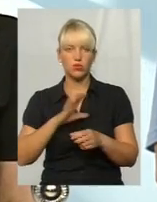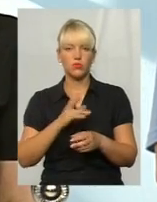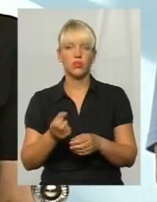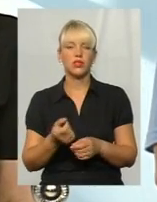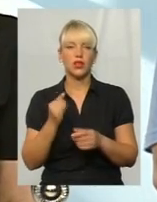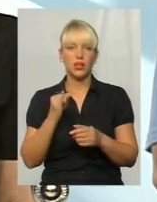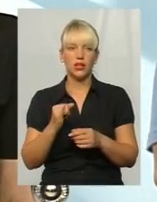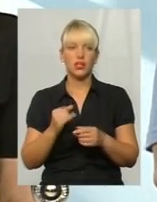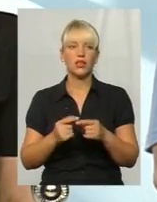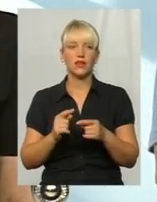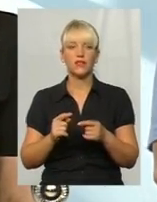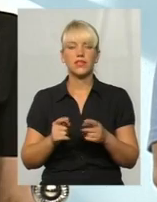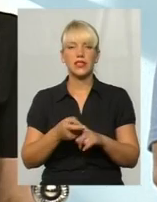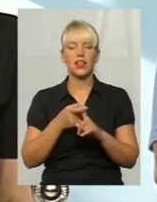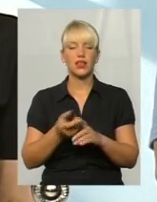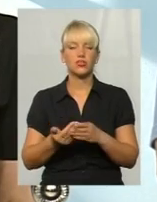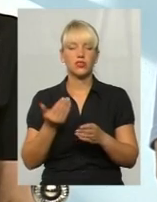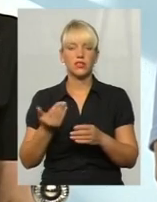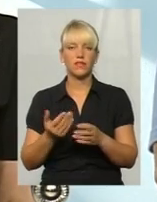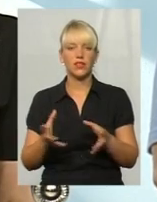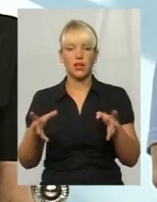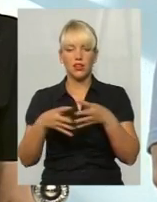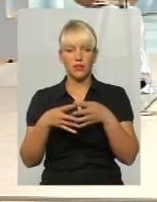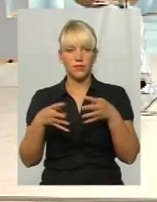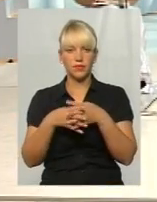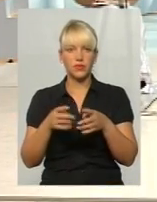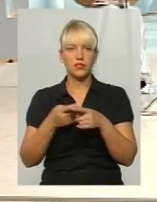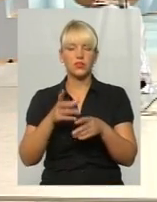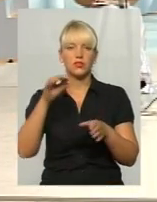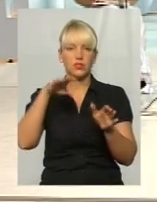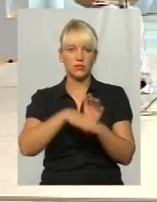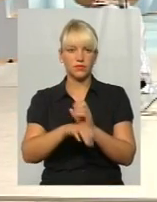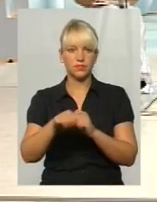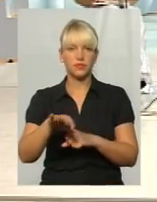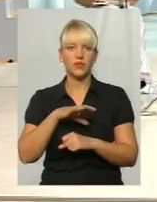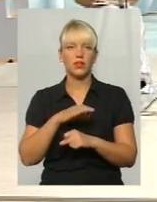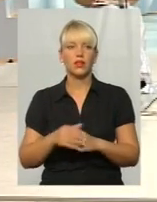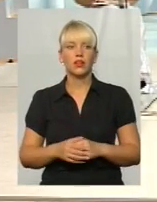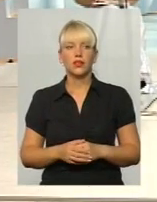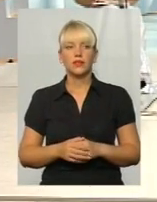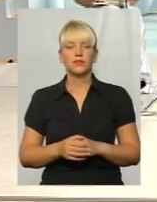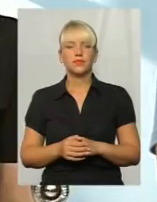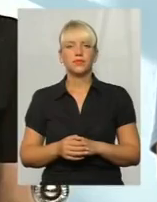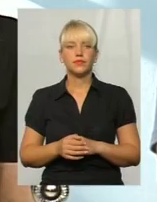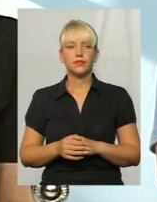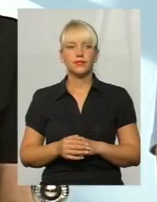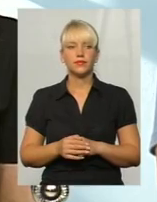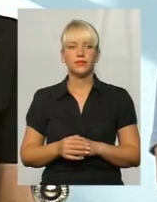гепатиту? може бути, да, і в залежності від набору кількості це прогноз погіршується. І навіть під видами того самого гепатиту С,